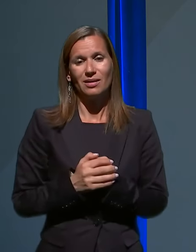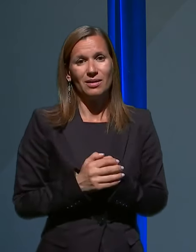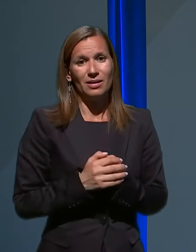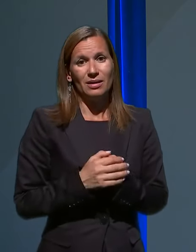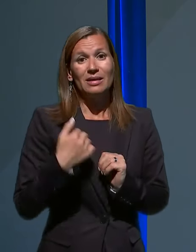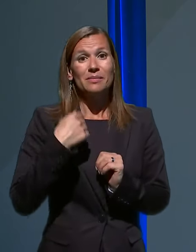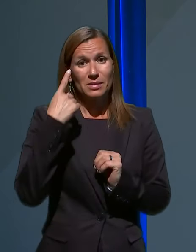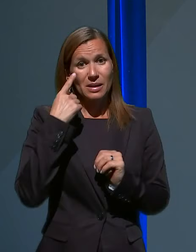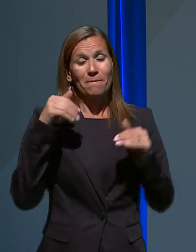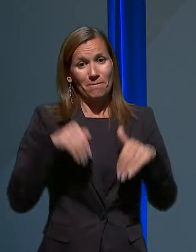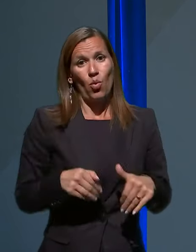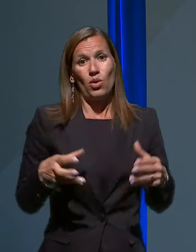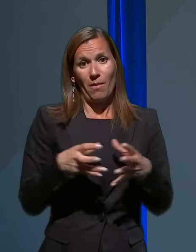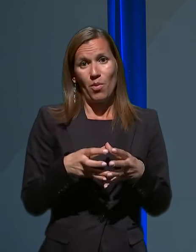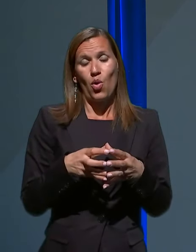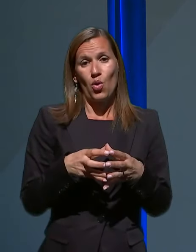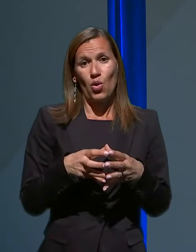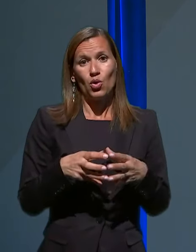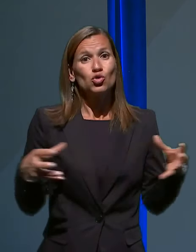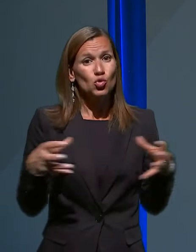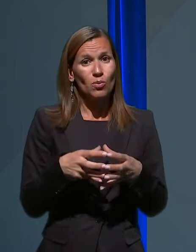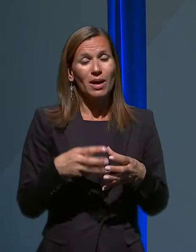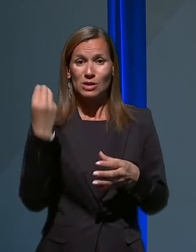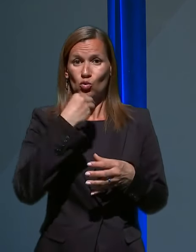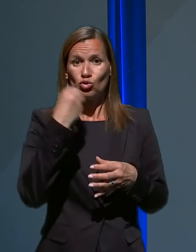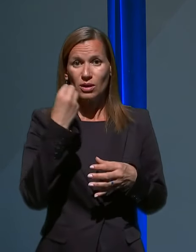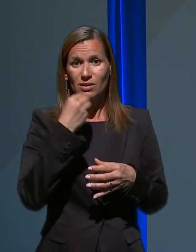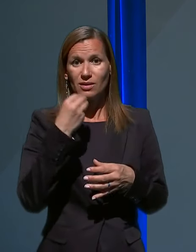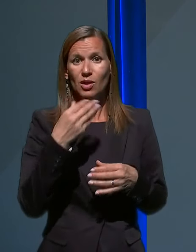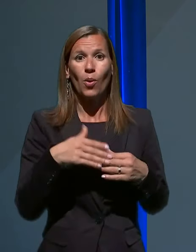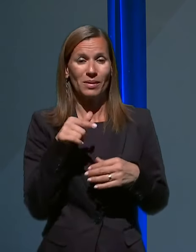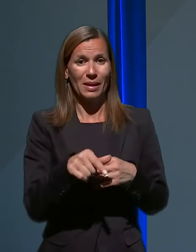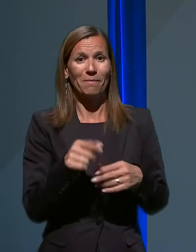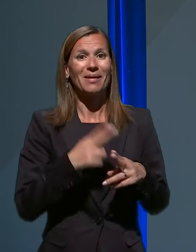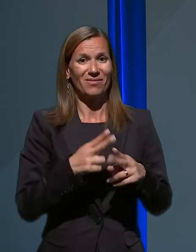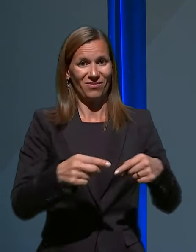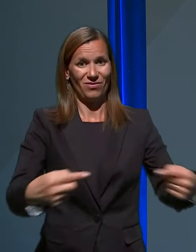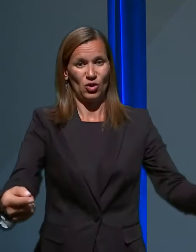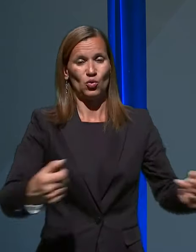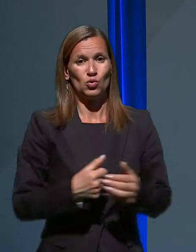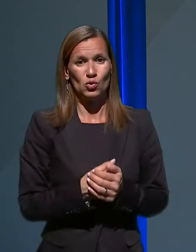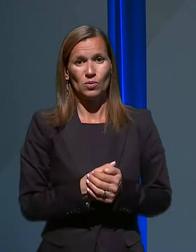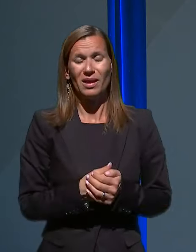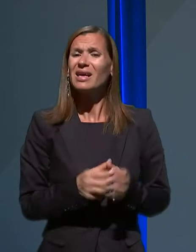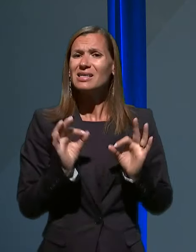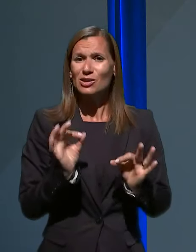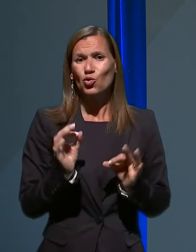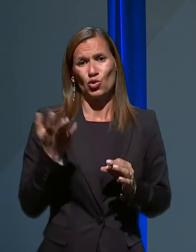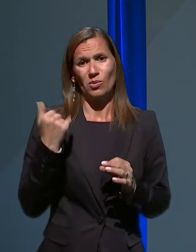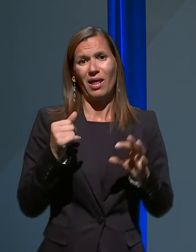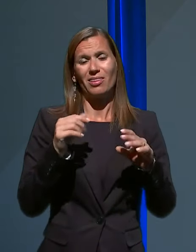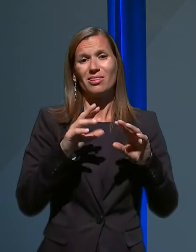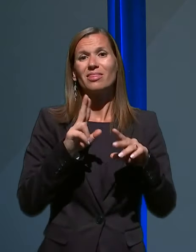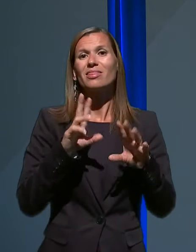Mislim, da moramo vsi skupaj se učiti ob tem virusu. Gotovo so bile narejene kakšne